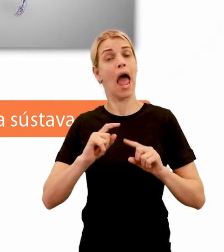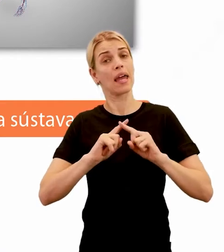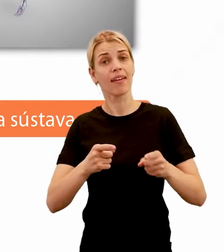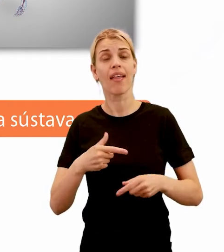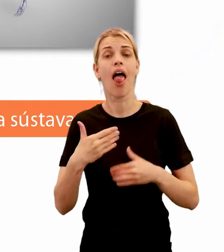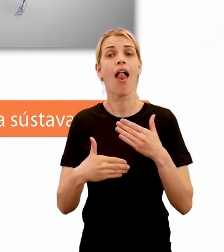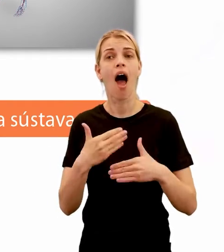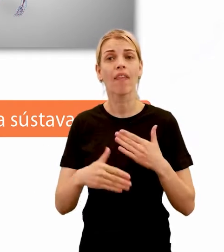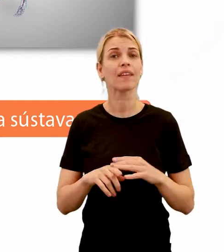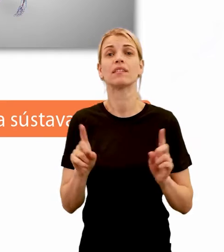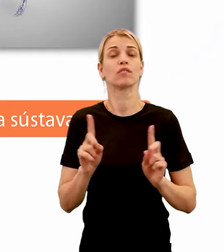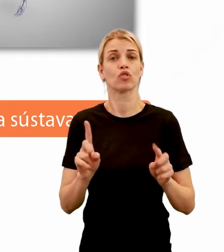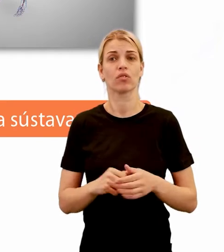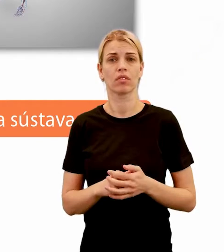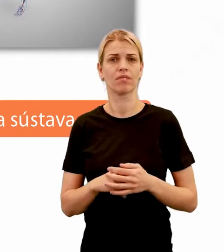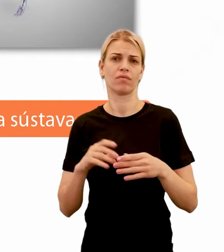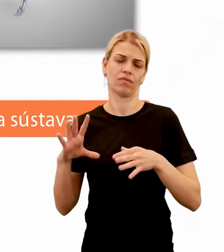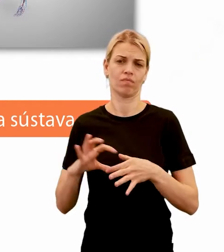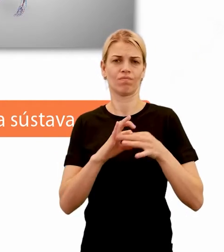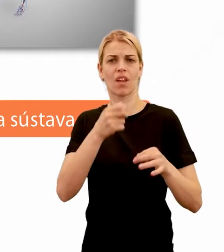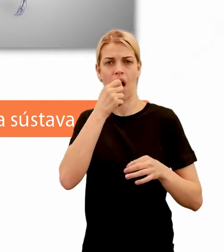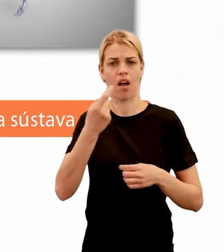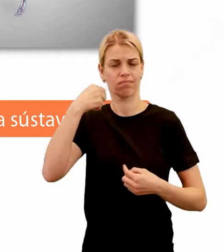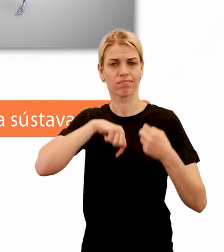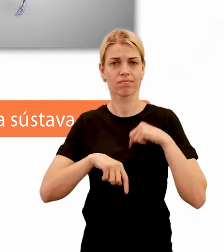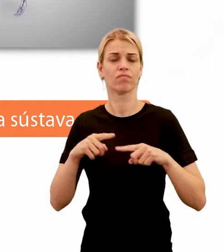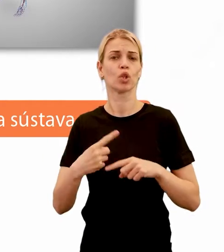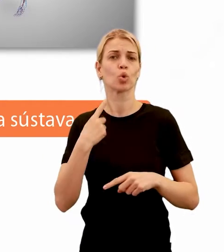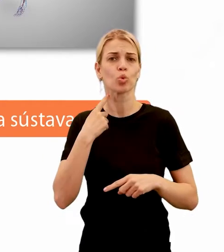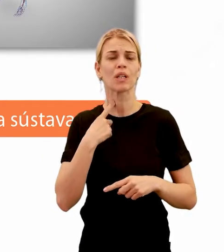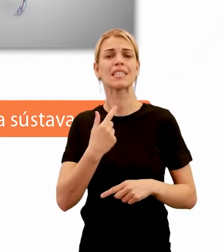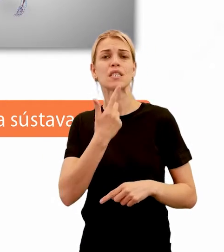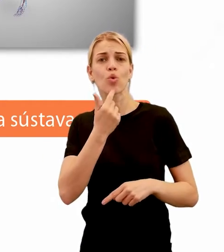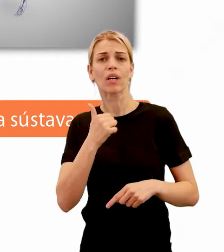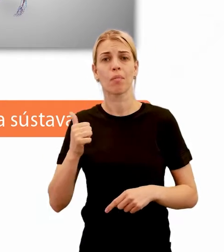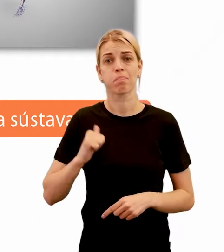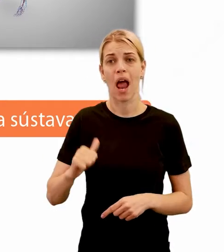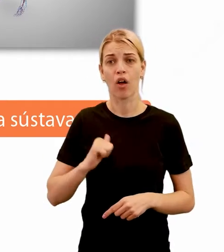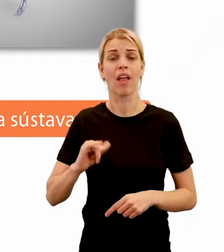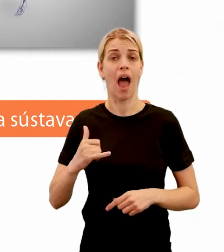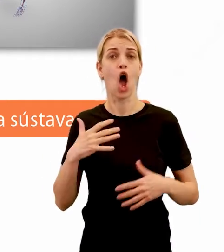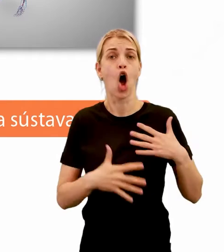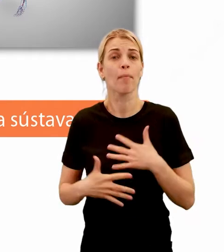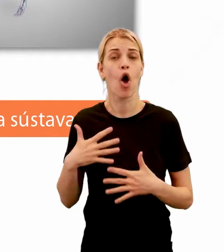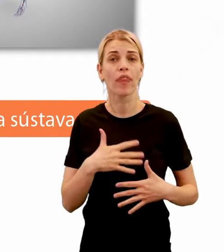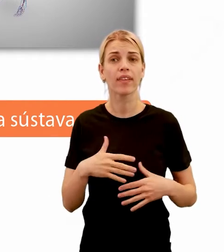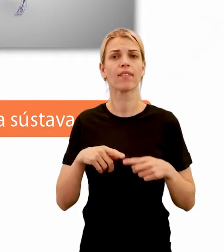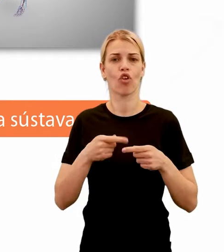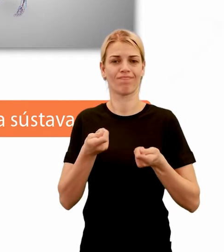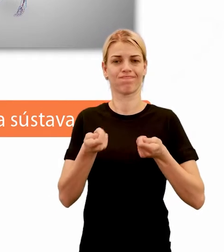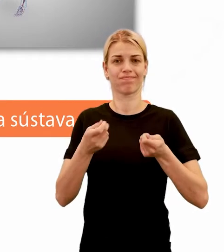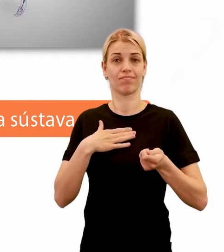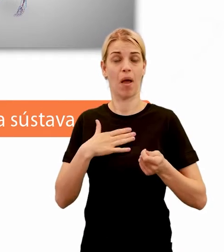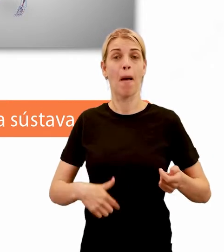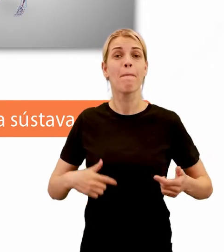Aj tie, ktoré príjmame spolu s potravou. Tuky, cukry, bielkoviny, ale aj hormóny, ktoré riadia náš